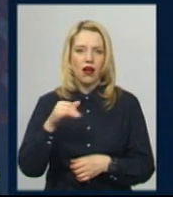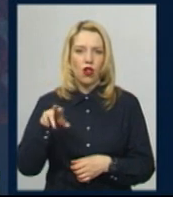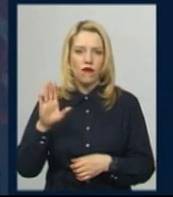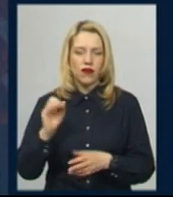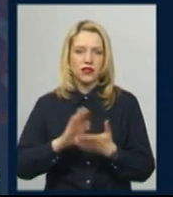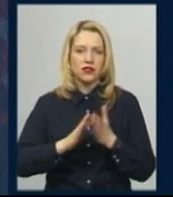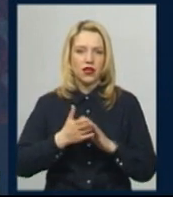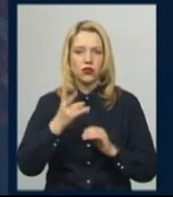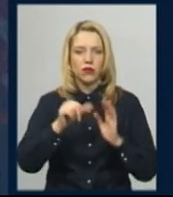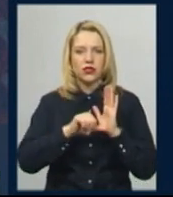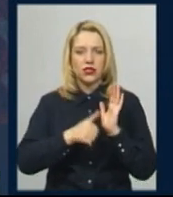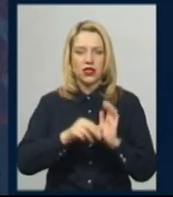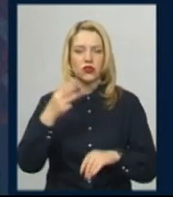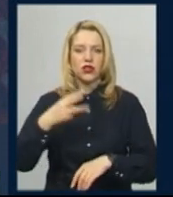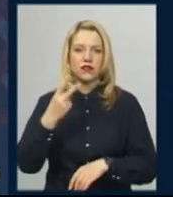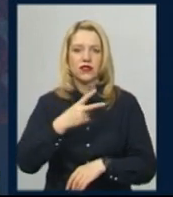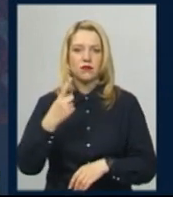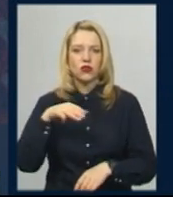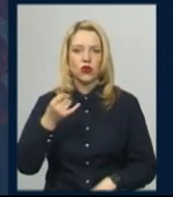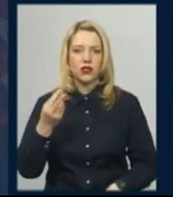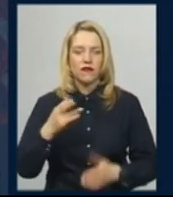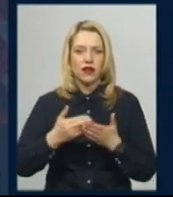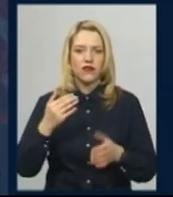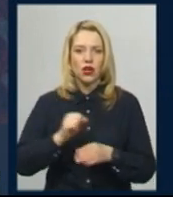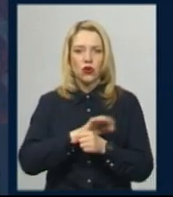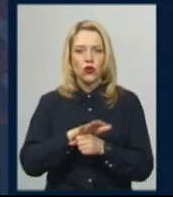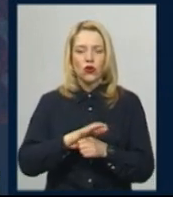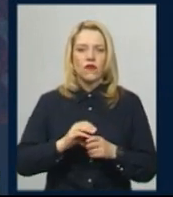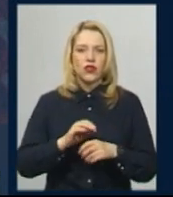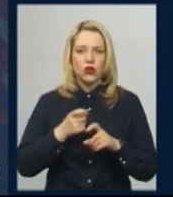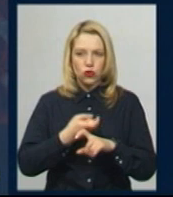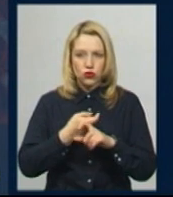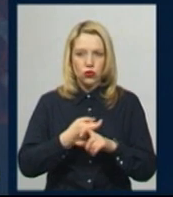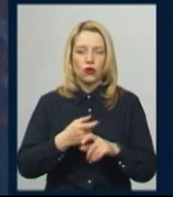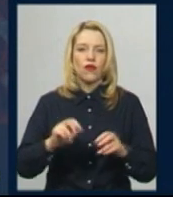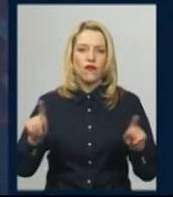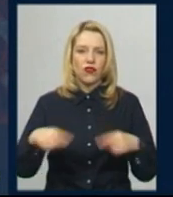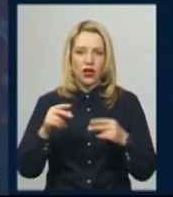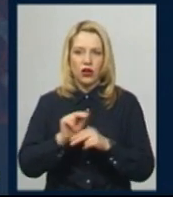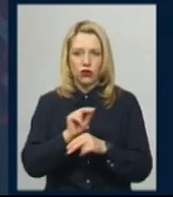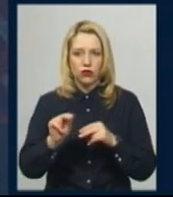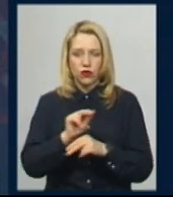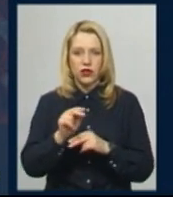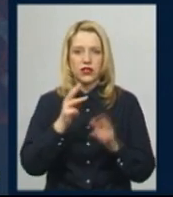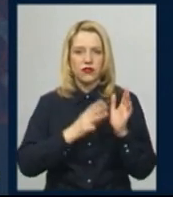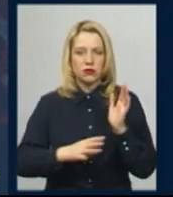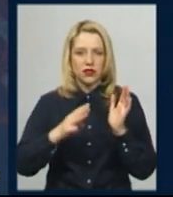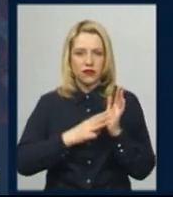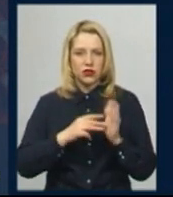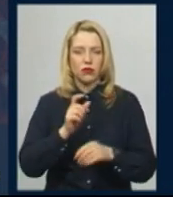чином, станом на 16.30 – 21 травня від коронавірусної інфекції в області вилікувалося 88 людей.